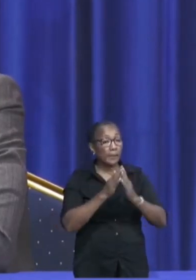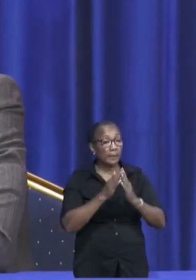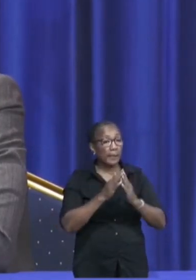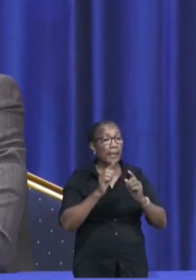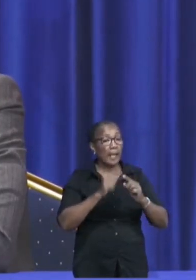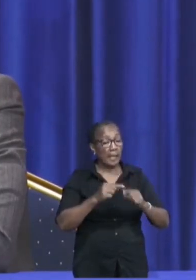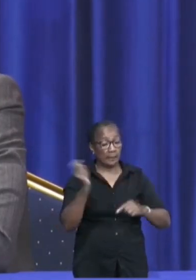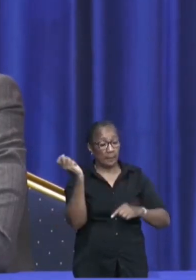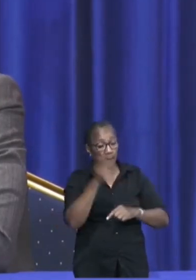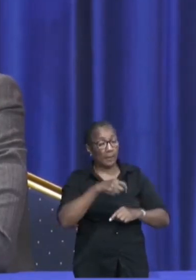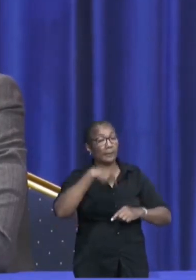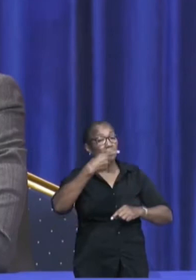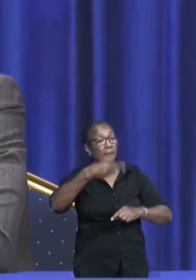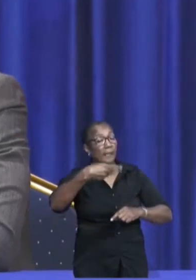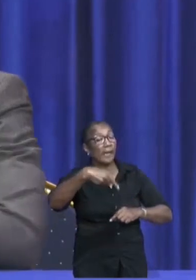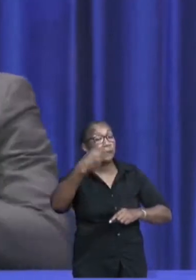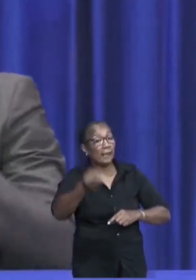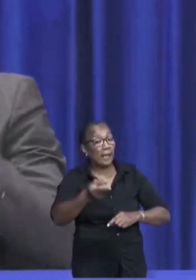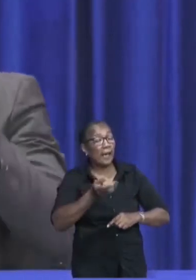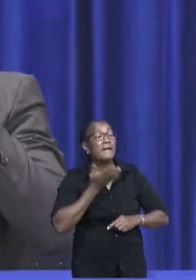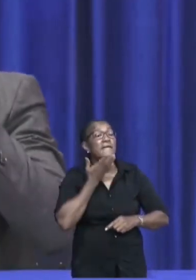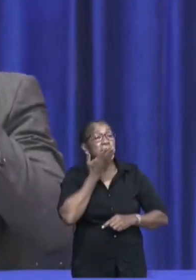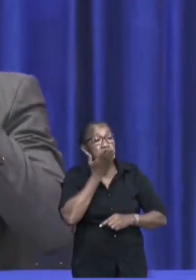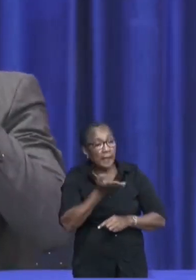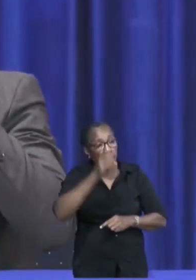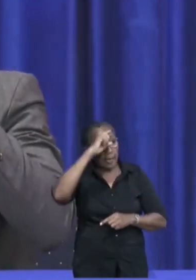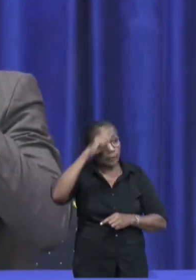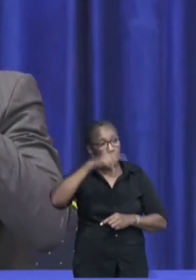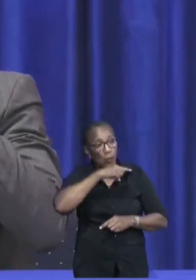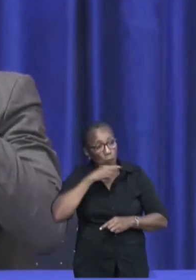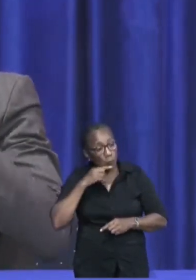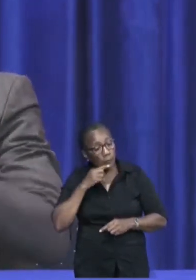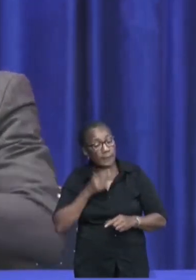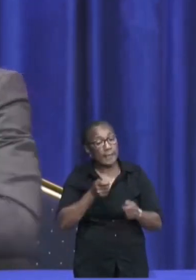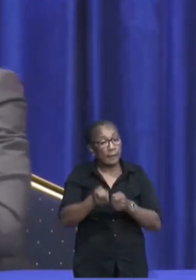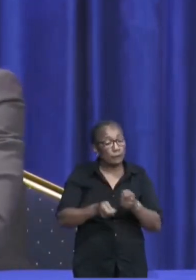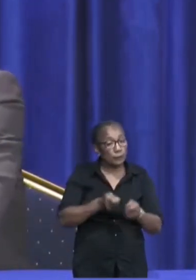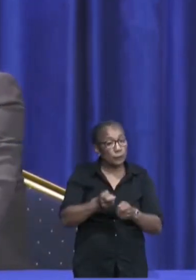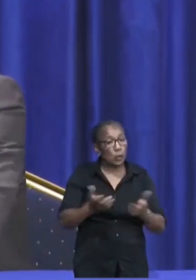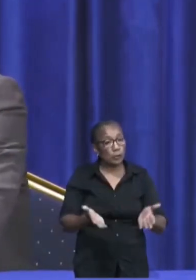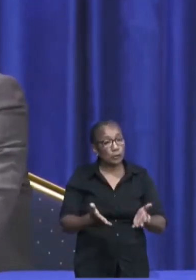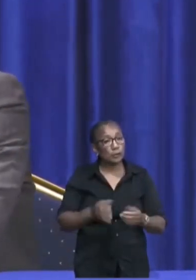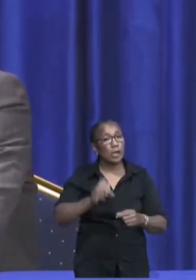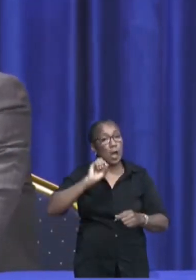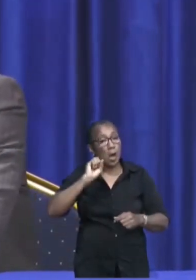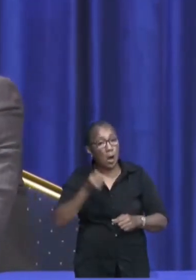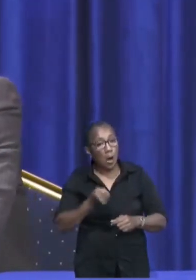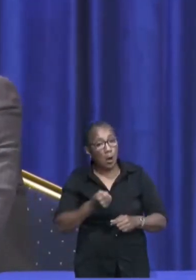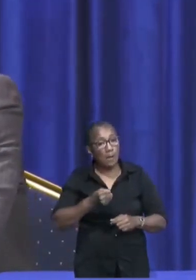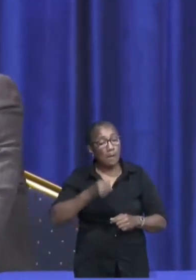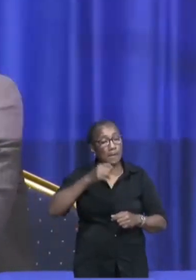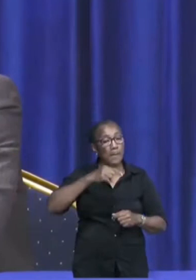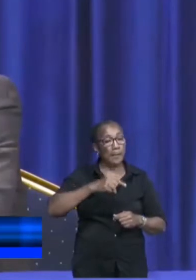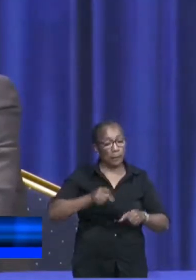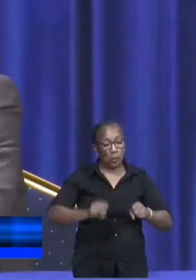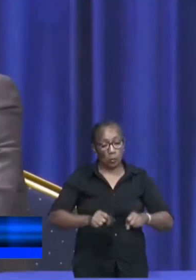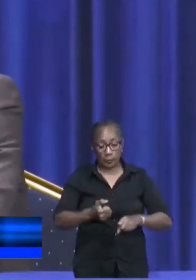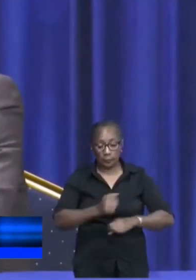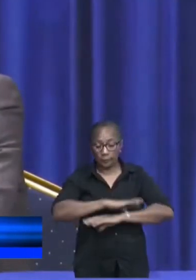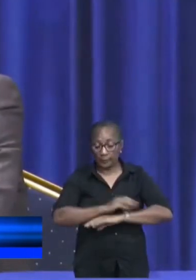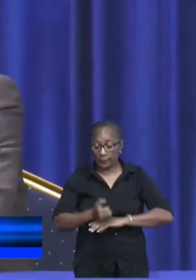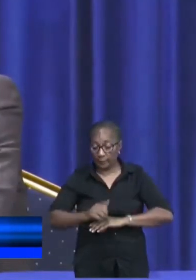maanden daarna vragen wij aan de ouders en verzorgers om met de houders van de crèches en